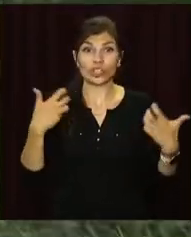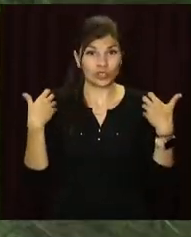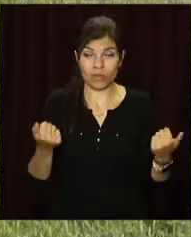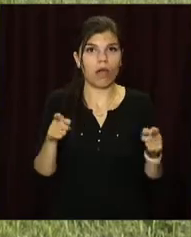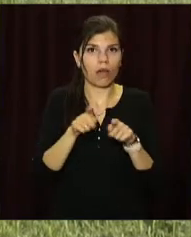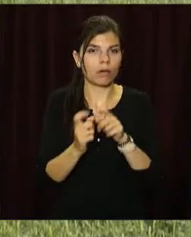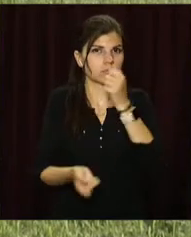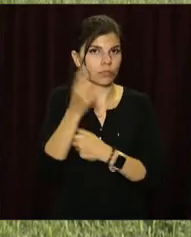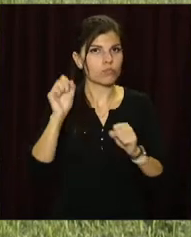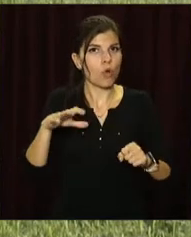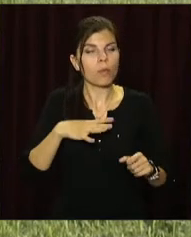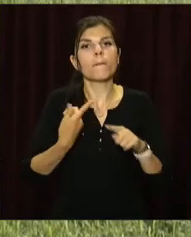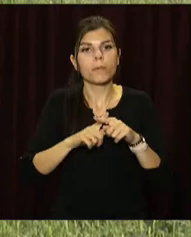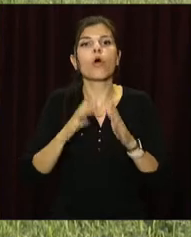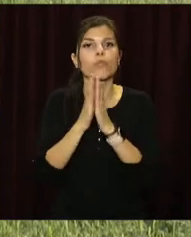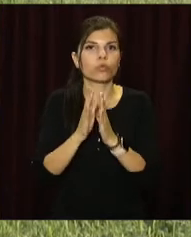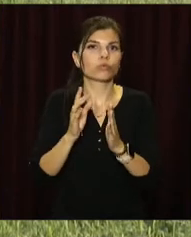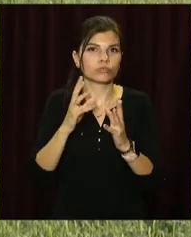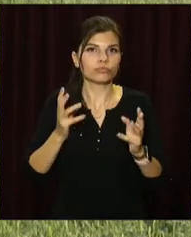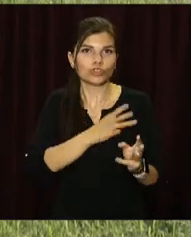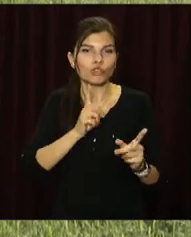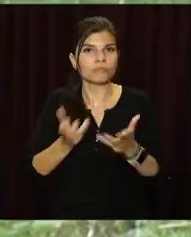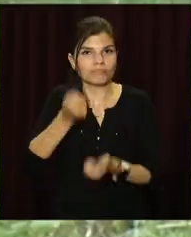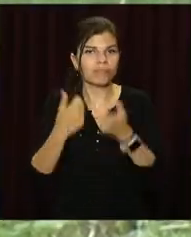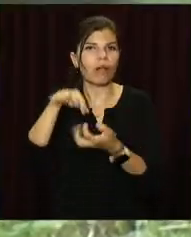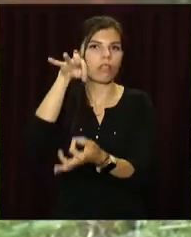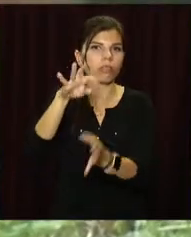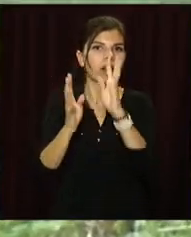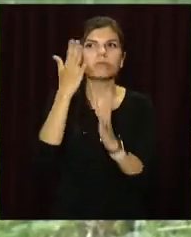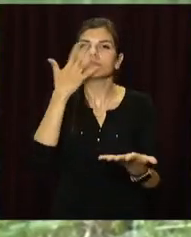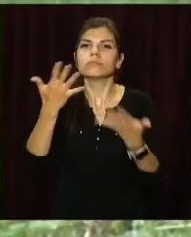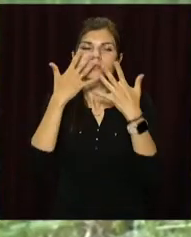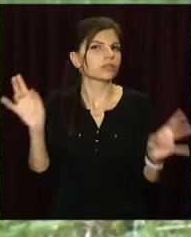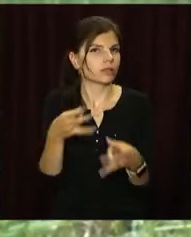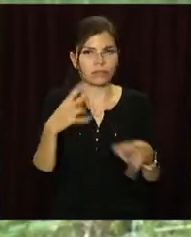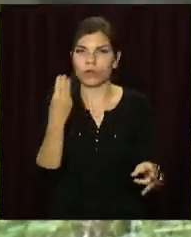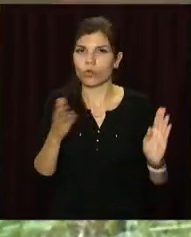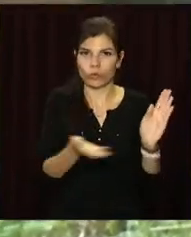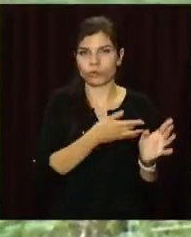присадивних ділянок радять виривати її з корінням. Дар'я Пшныша, Сергій Азовський, Опен-Юз, телеканал «Відкритий».